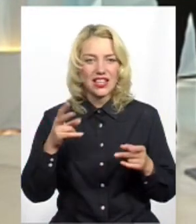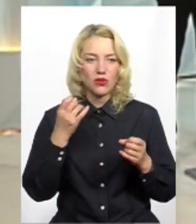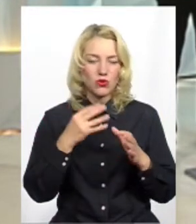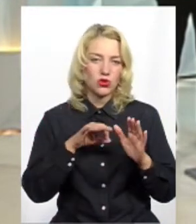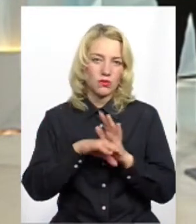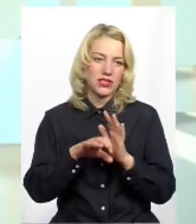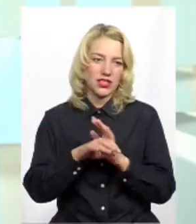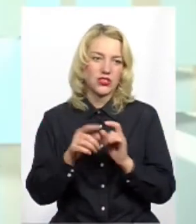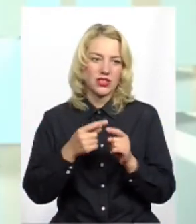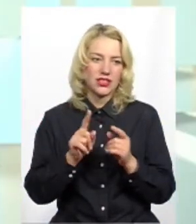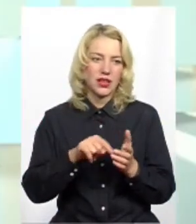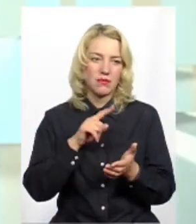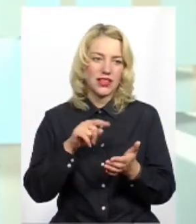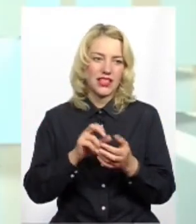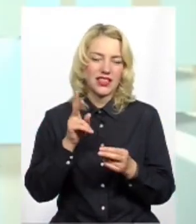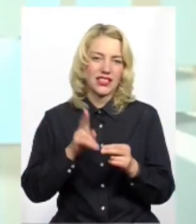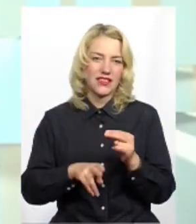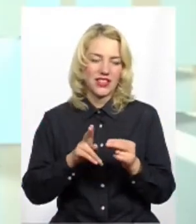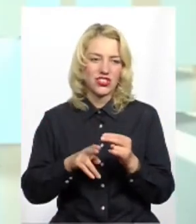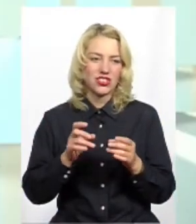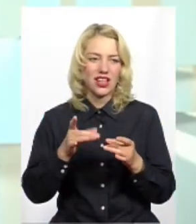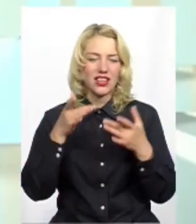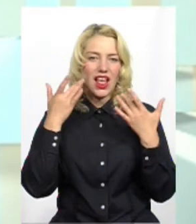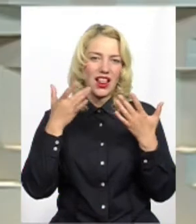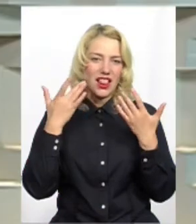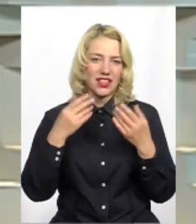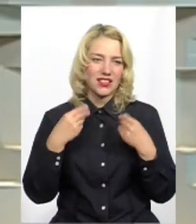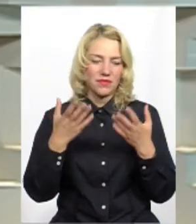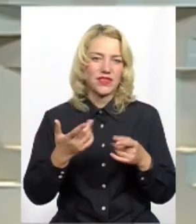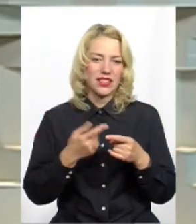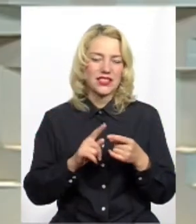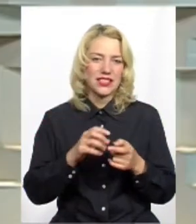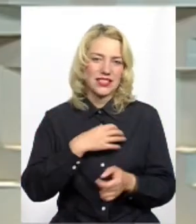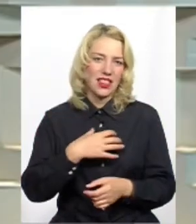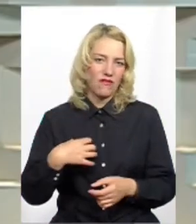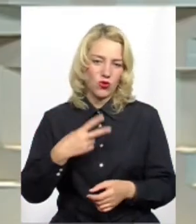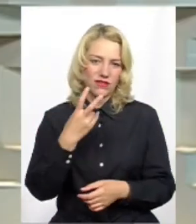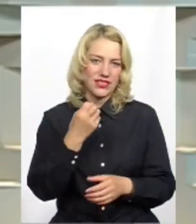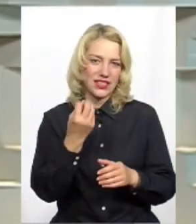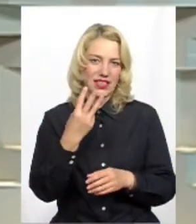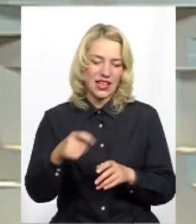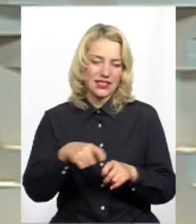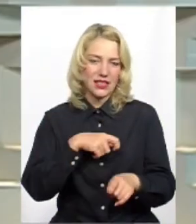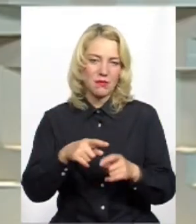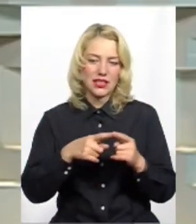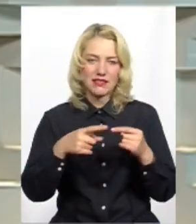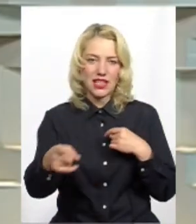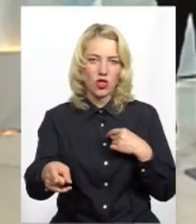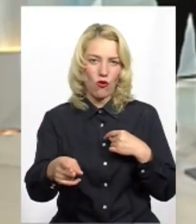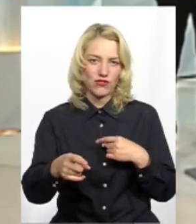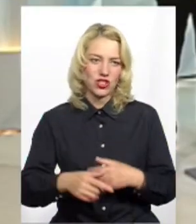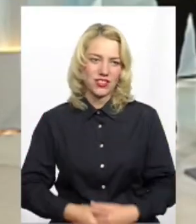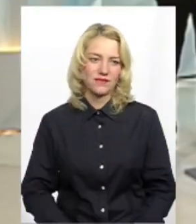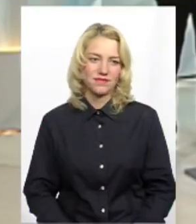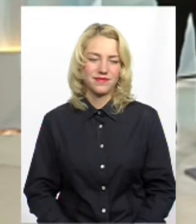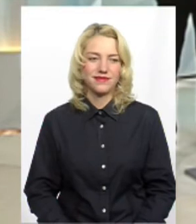підкажу. Ну, це питання на завершення, знаєте, такі, приблизне орієнтування. Це у Славуті. 213 метрів завдовжки і є внесено до